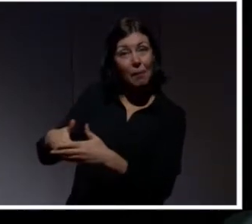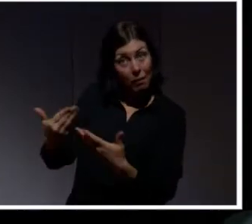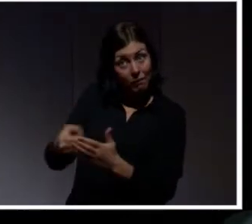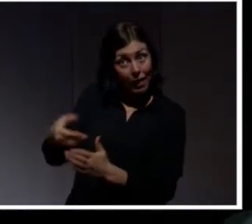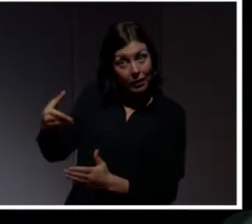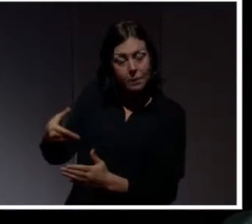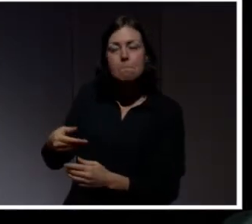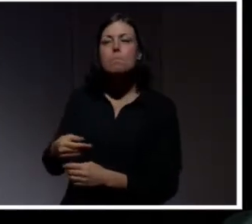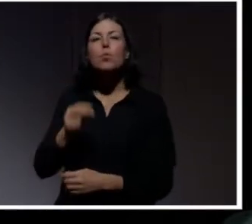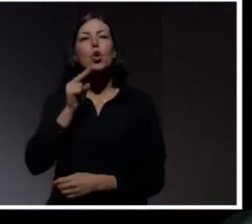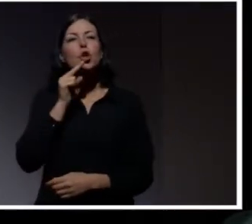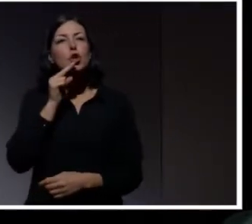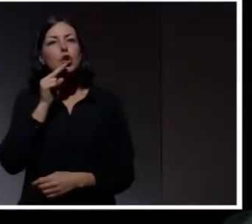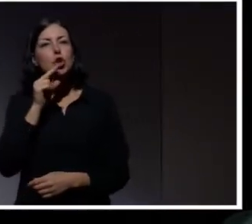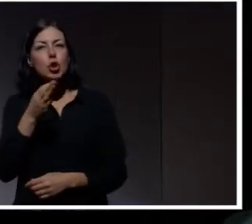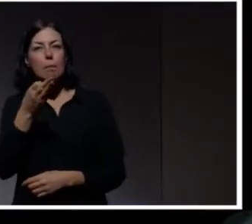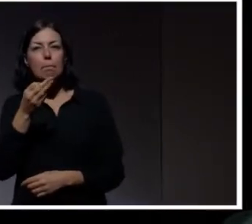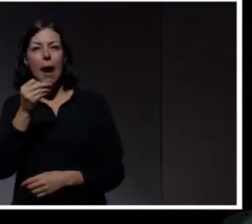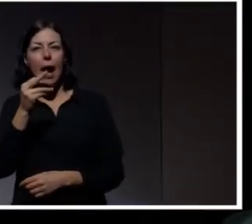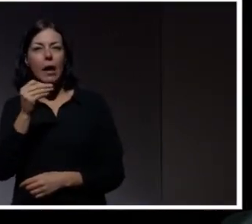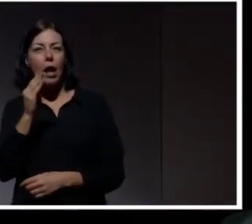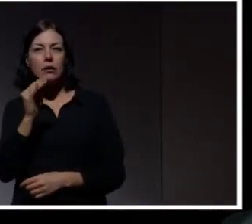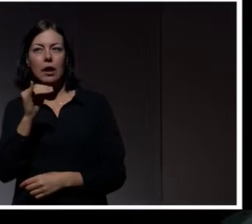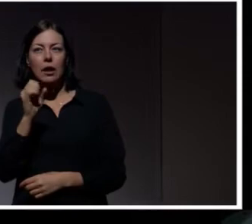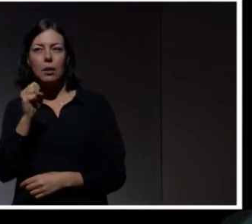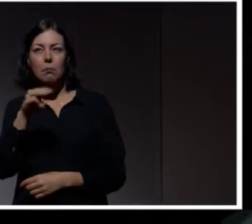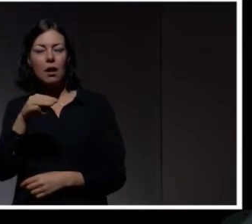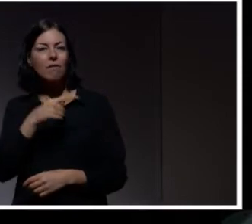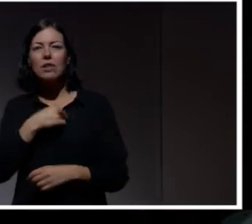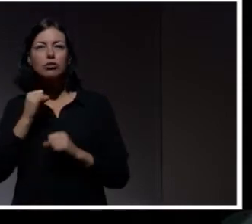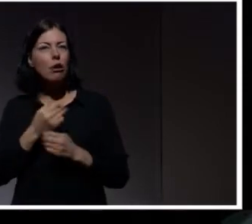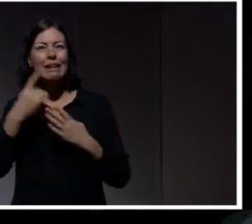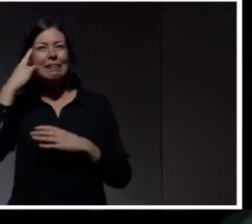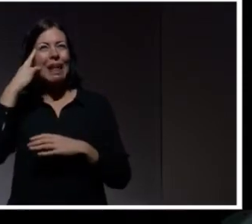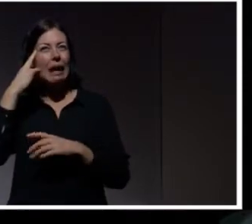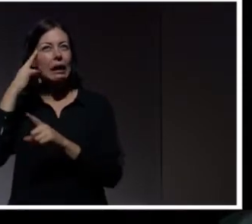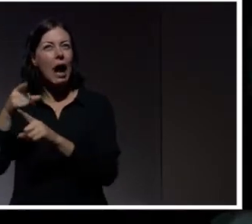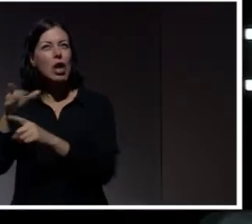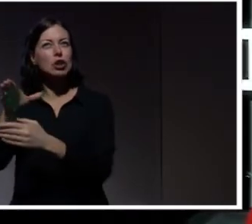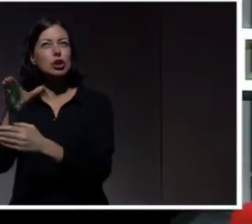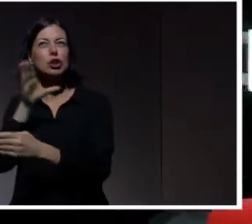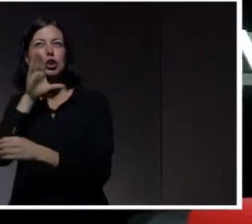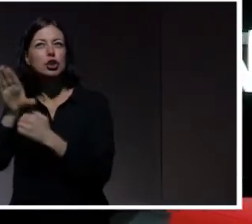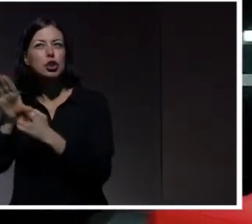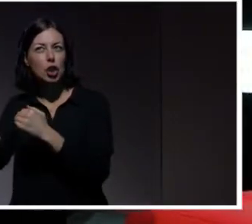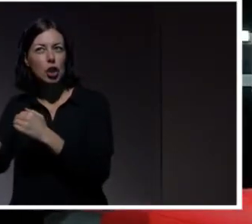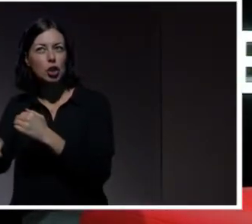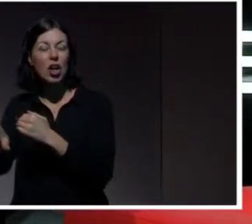Och det nya paradigmet. Vi ska inte tänka i termer av skydd. Eftersom skydd är egentligen